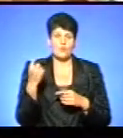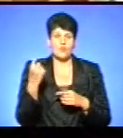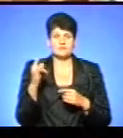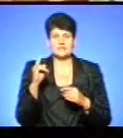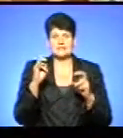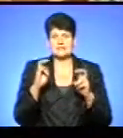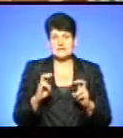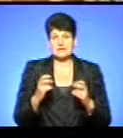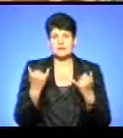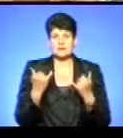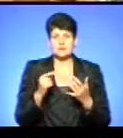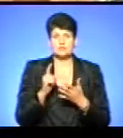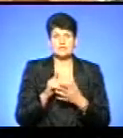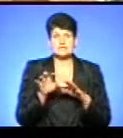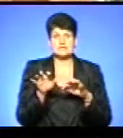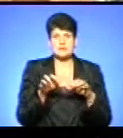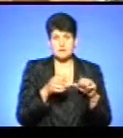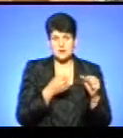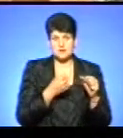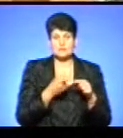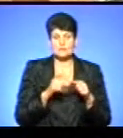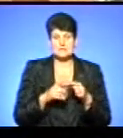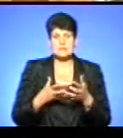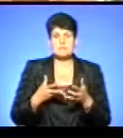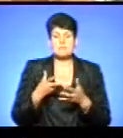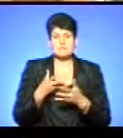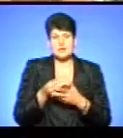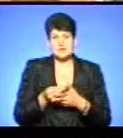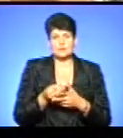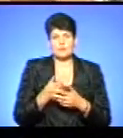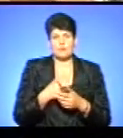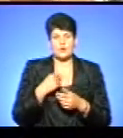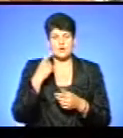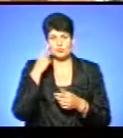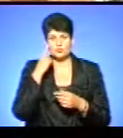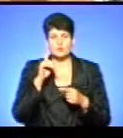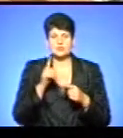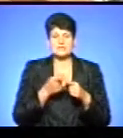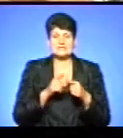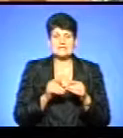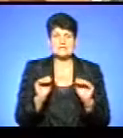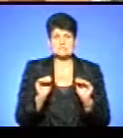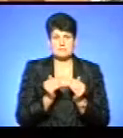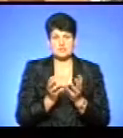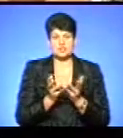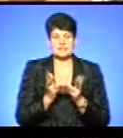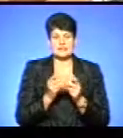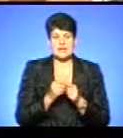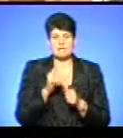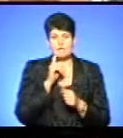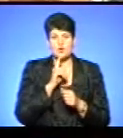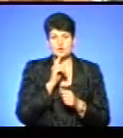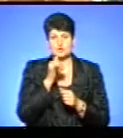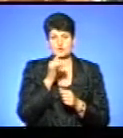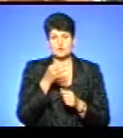сиділа, тепер вони мусять забирати, тому що це вже стало платно. Моя думка, що це зменшилася кількість. Але поки що не